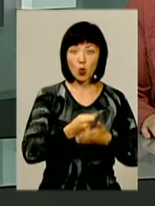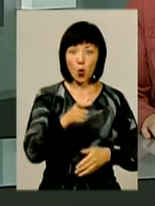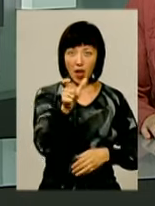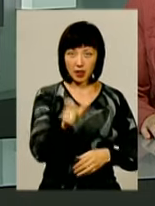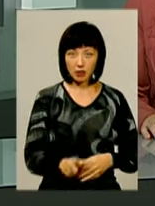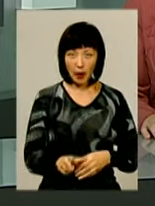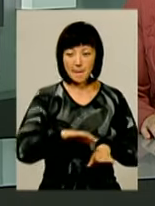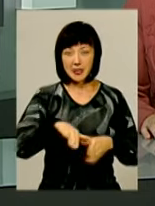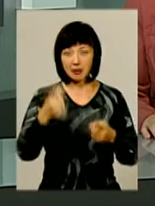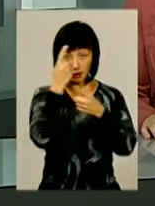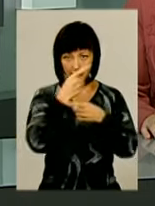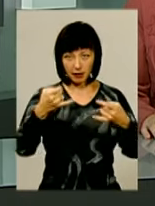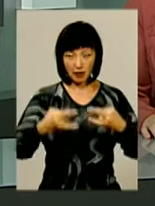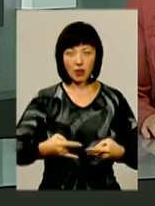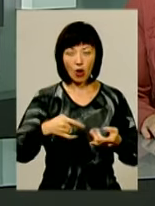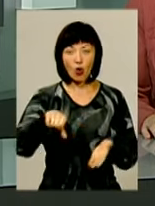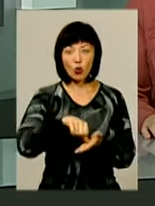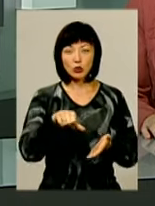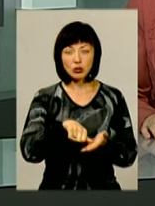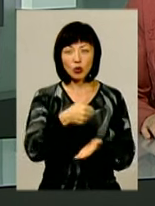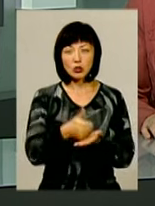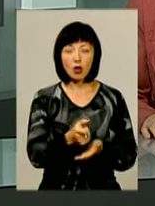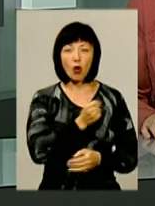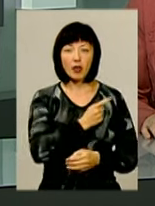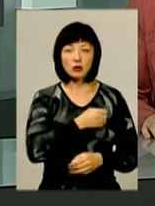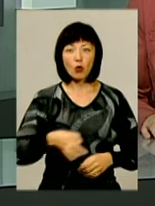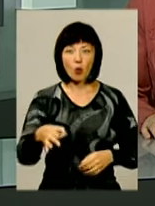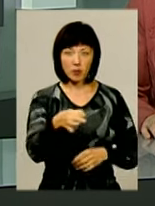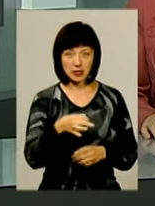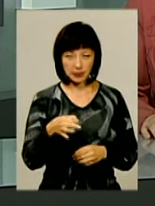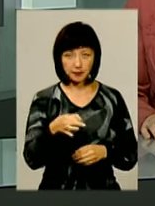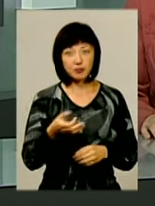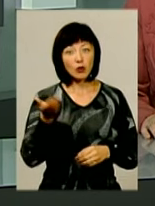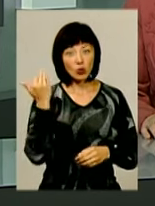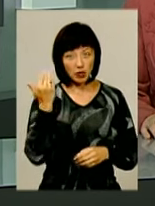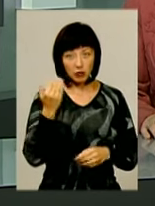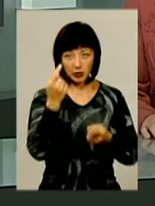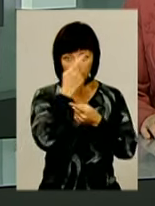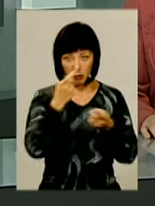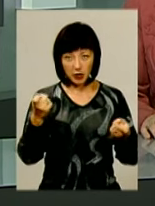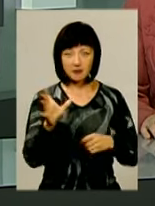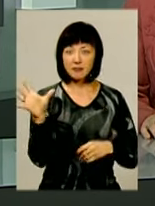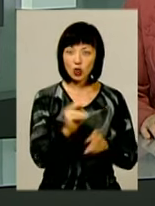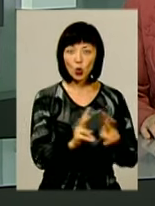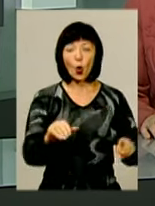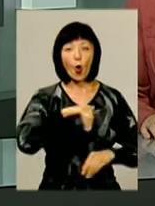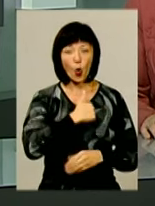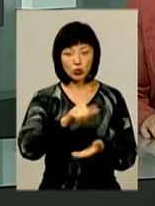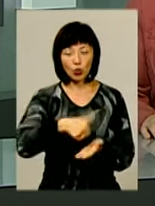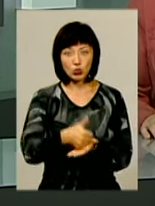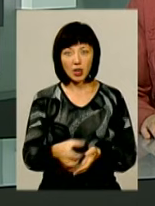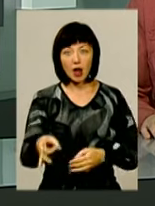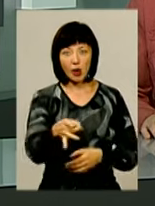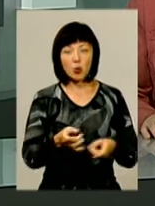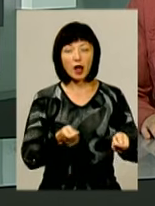телеефірів за участю очільника Одеської області Михаїла Саакашвілі. Тоді прозвучала інформація, що всі, хто хоче очолити